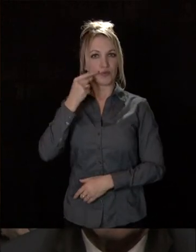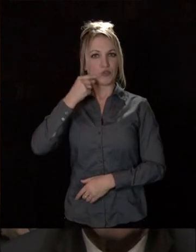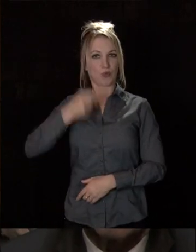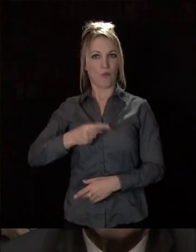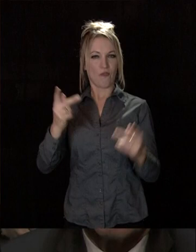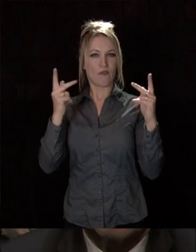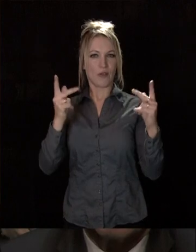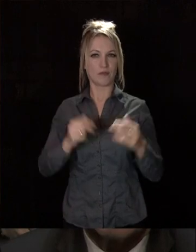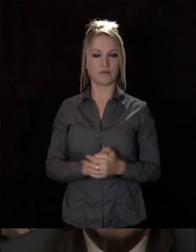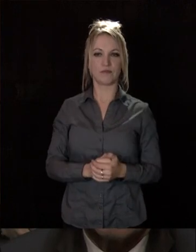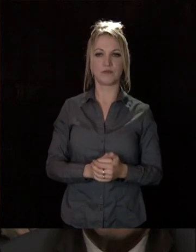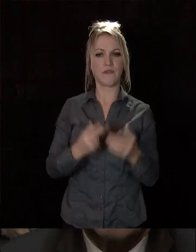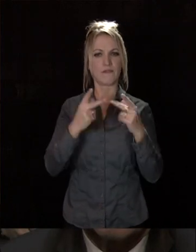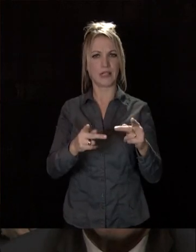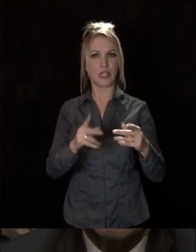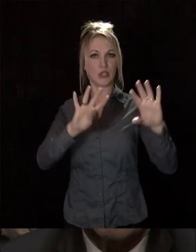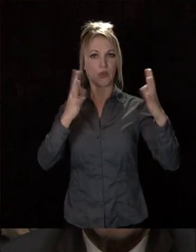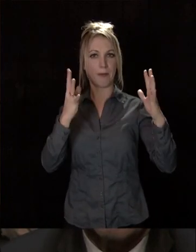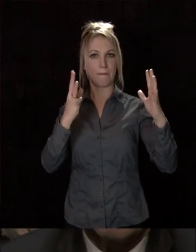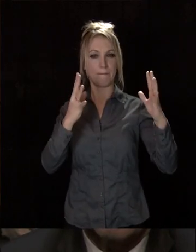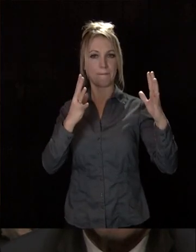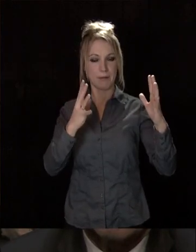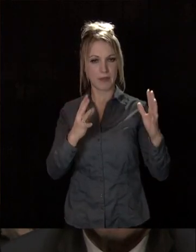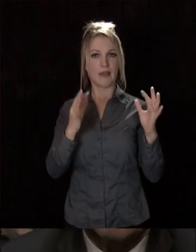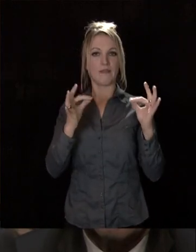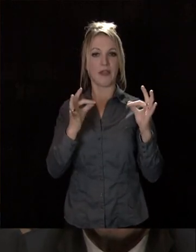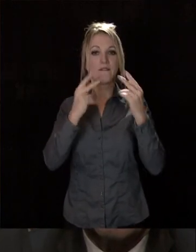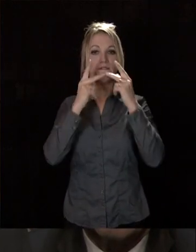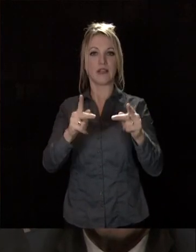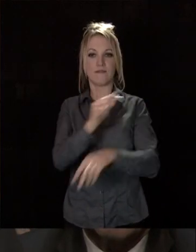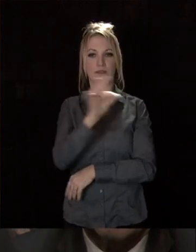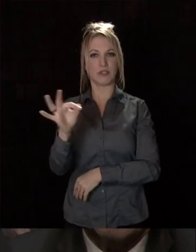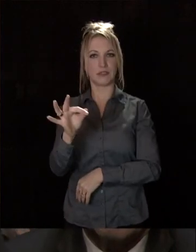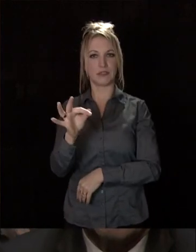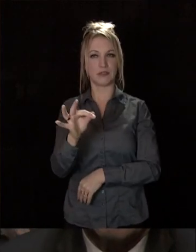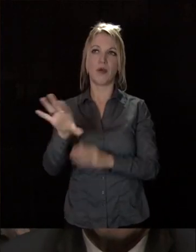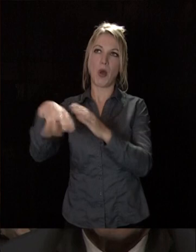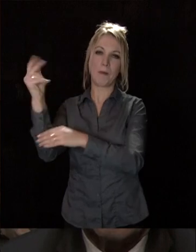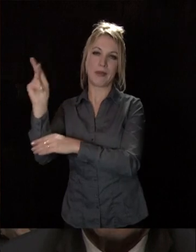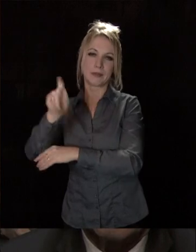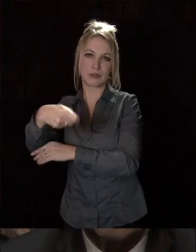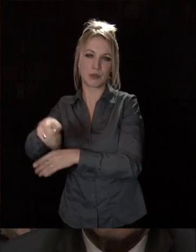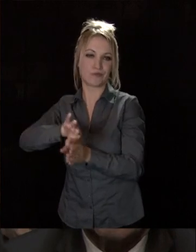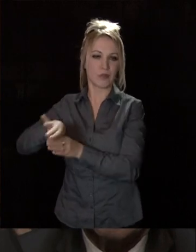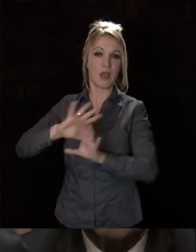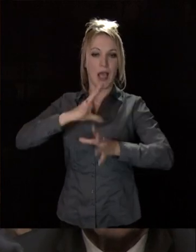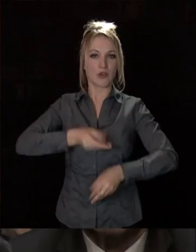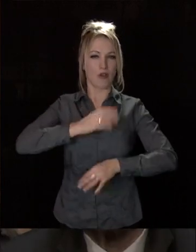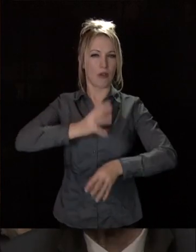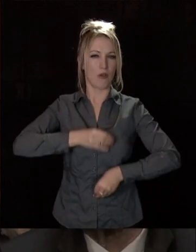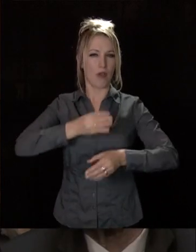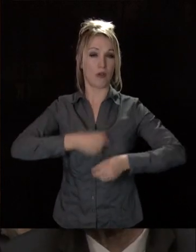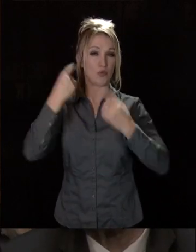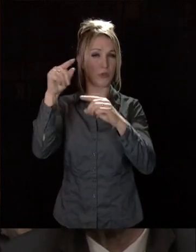Notre ville est neuvième du classement dans la catégorie des villes françaises. Or, Paris, bien sûr, a accueillir le plus de